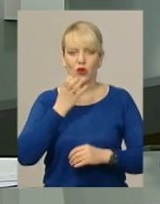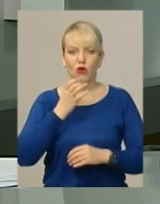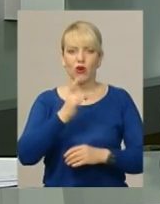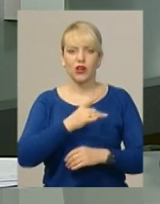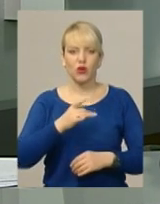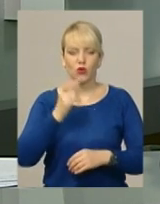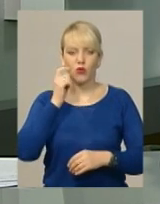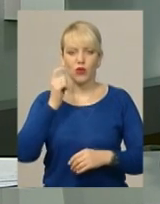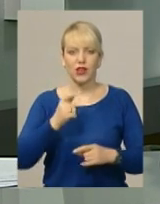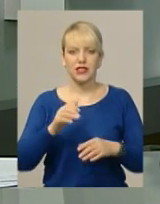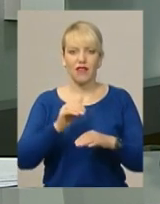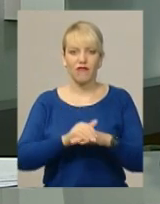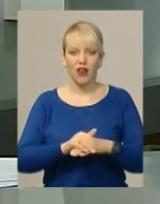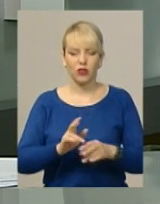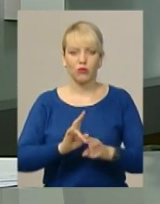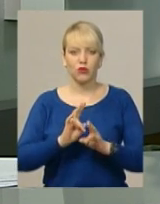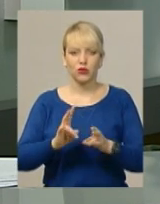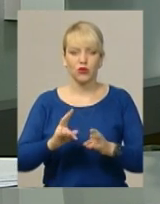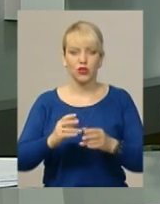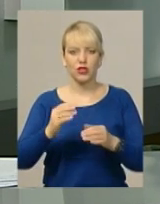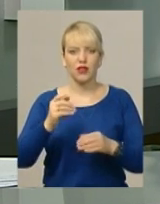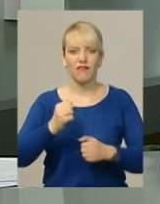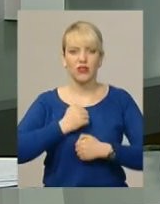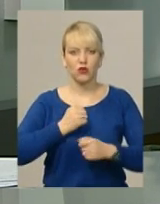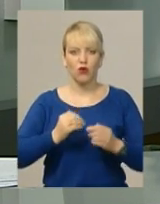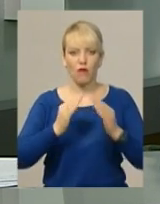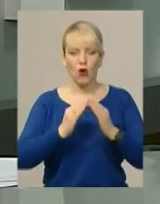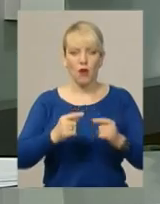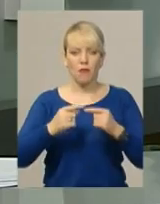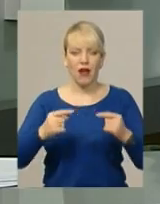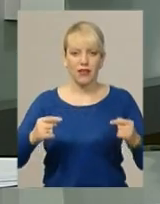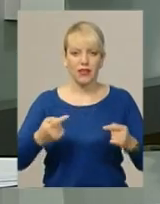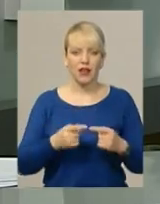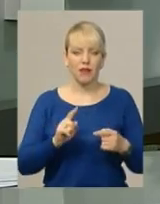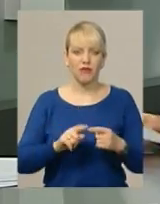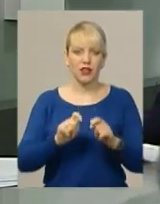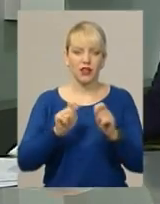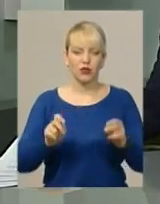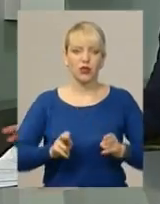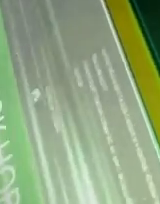пошкодження військового майна, що заподіяло шкоду у великих розмірах, відкрито кримінальне провадження.